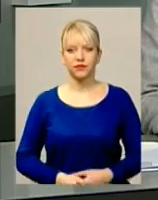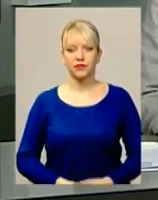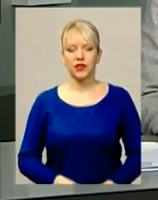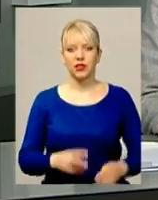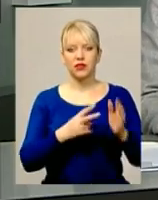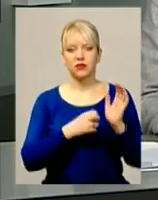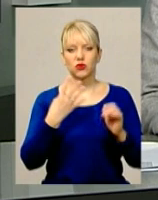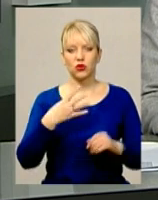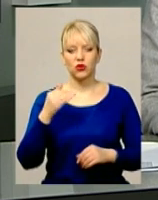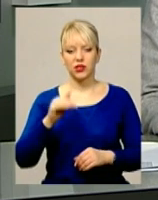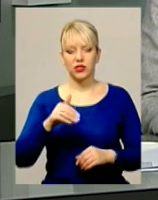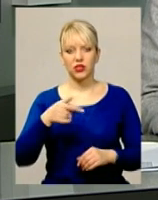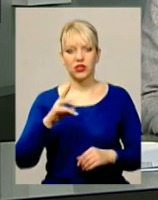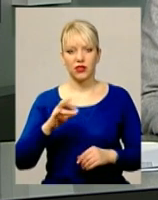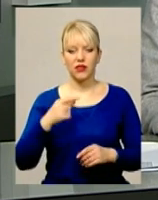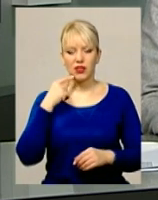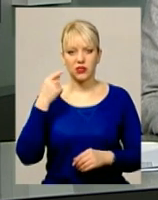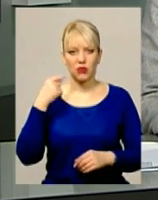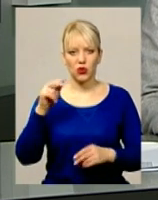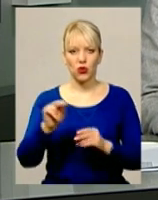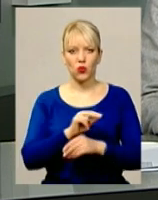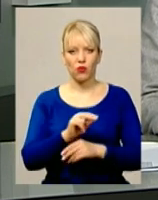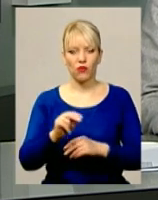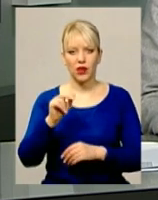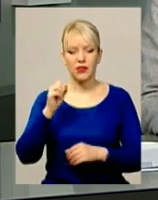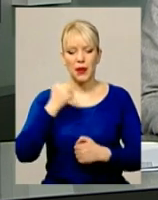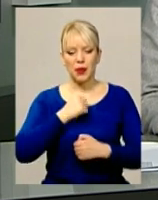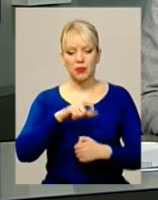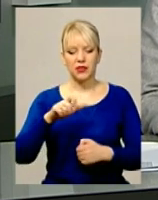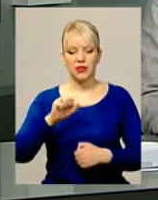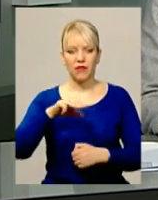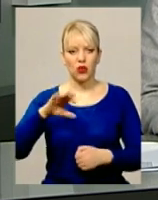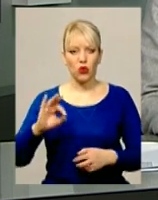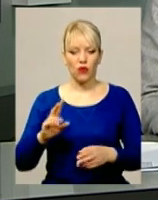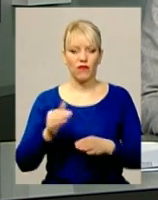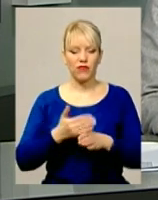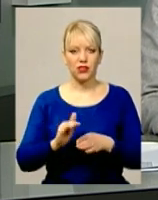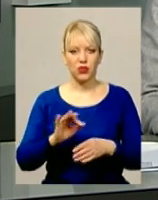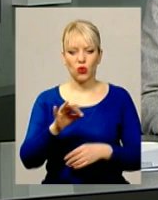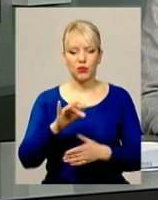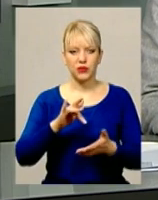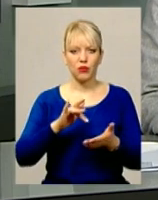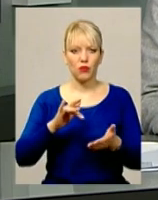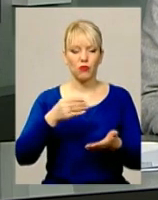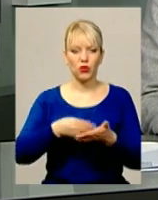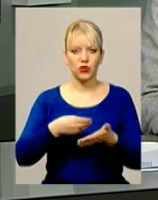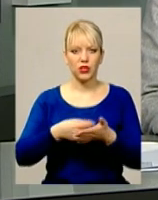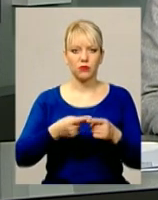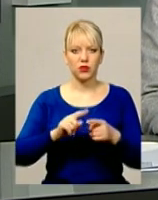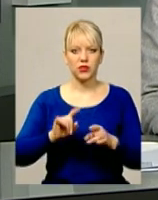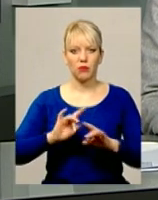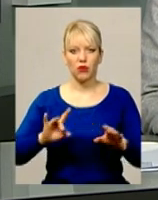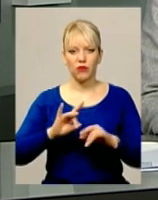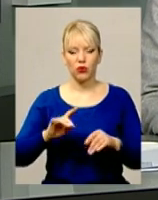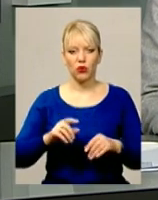740 тисяч гривень на стоматологічне лікування бійців АТО виділять цьогоріч з обласного бюджету. Про це повідомив директор